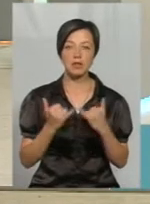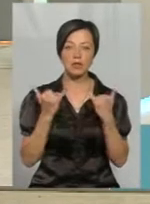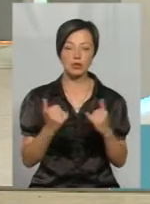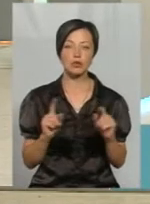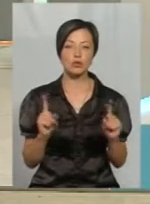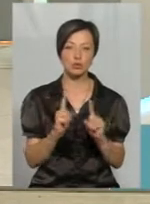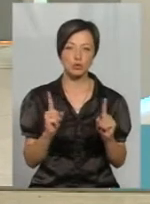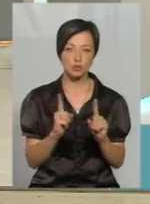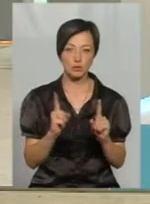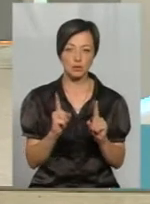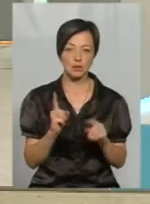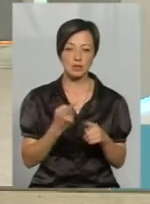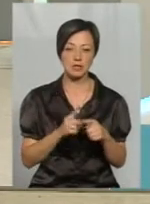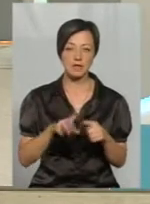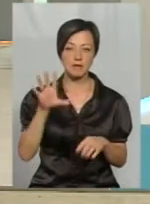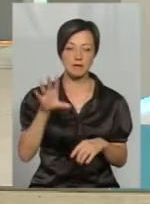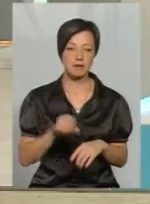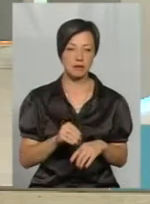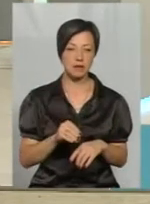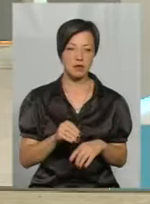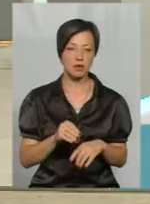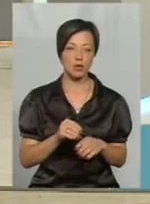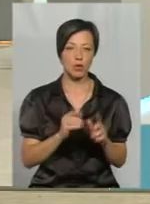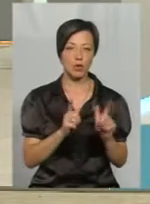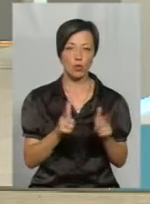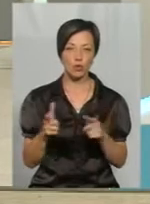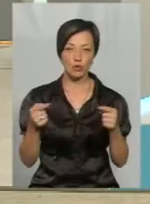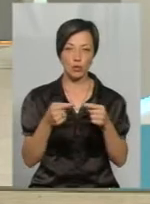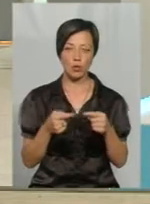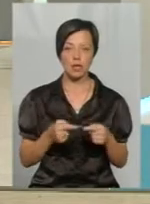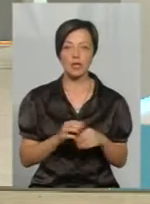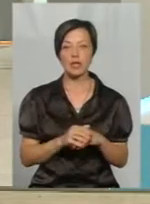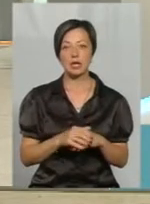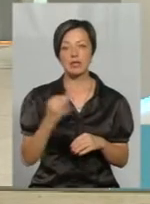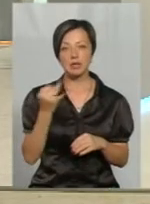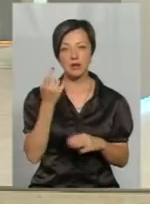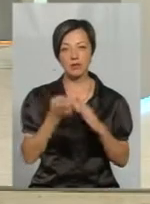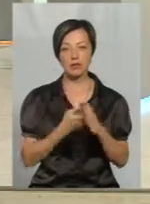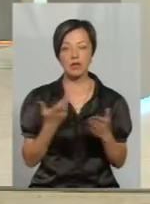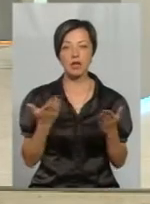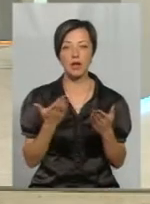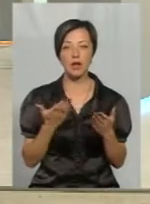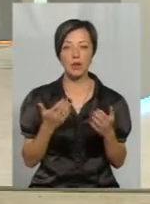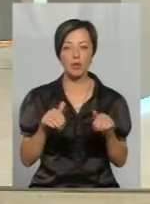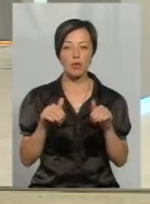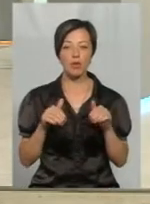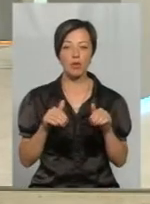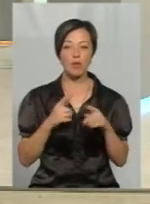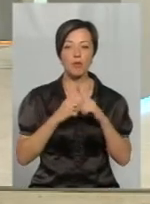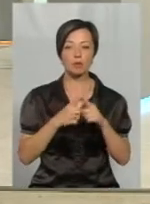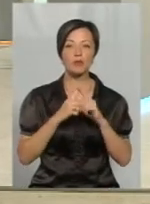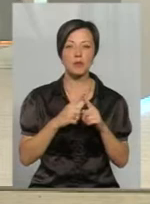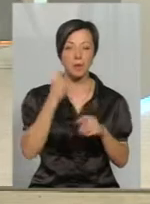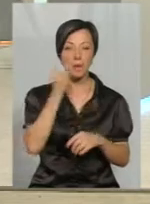це все узгодити. Тобто, що, направда, цікаво дізнатися, а на які ж поступки пасічники можуть піти в цій